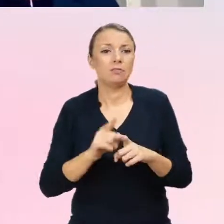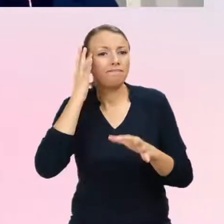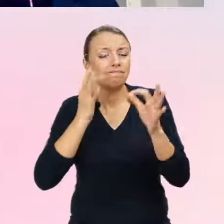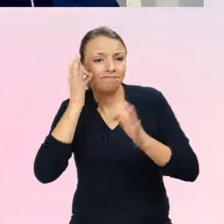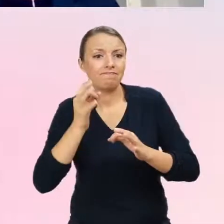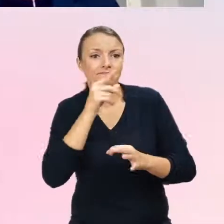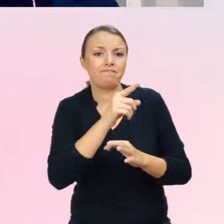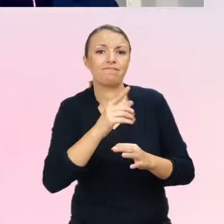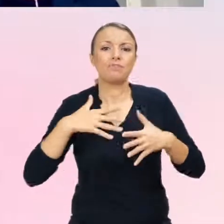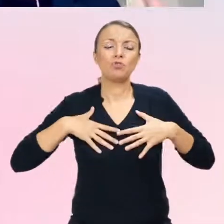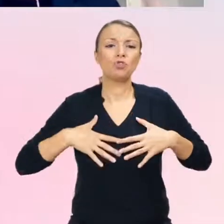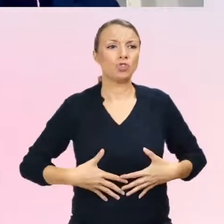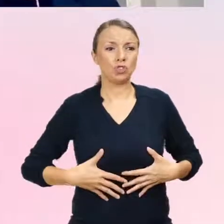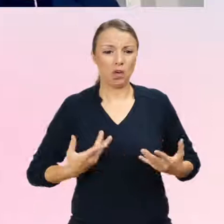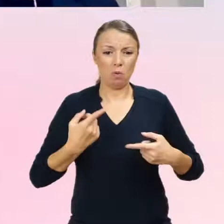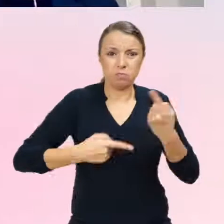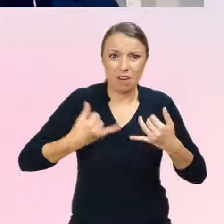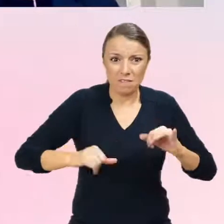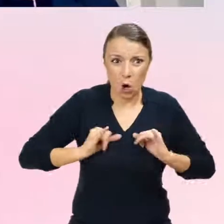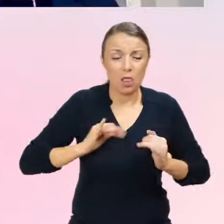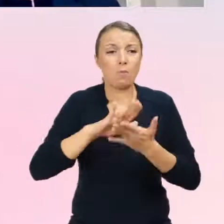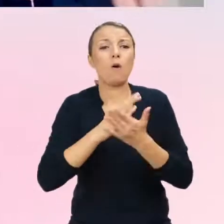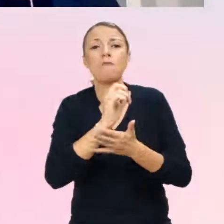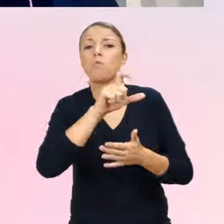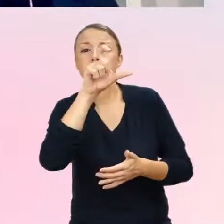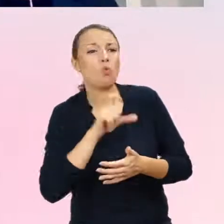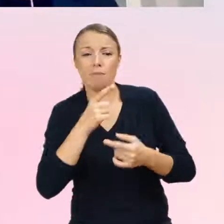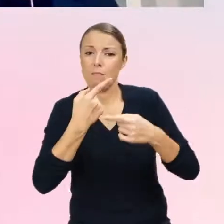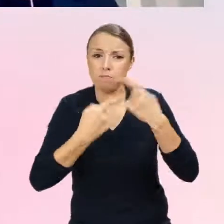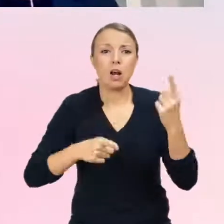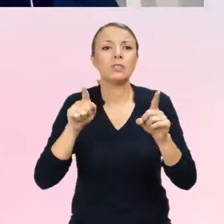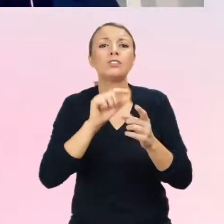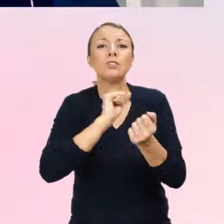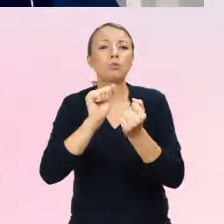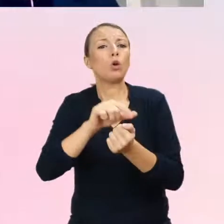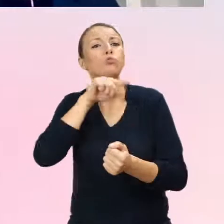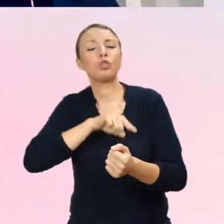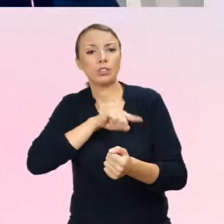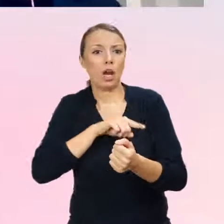z niezgodności płci, a co wynika z zaburzeń psychicznych i w jaki sposób oni mogą